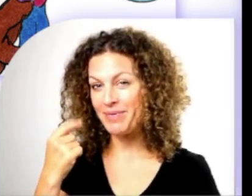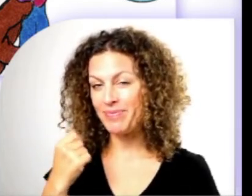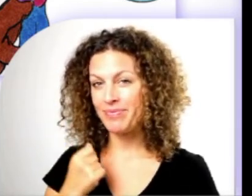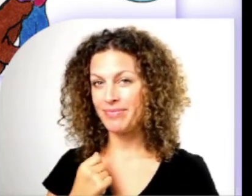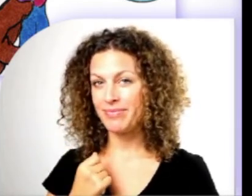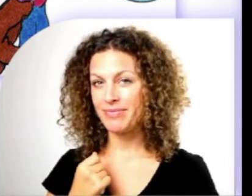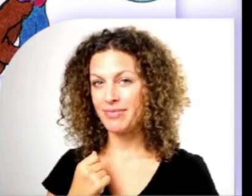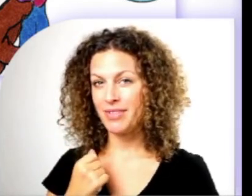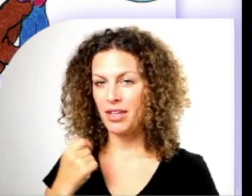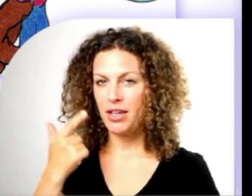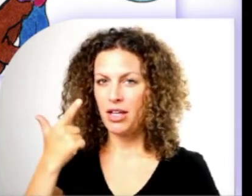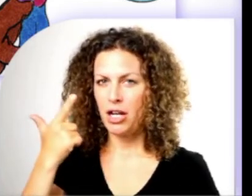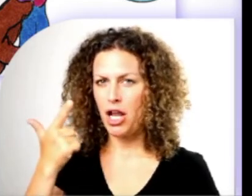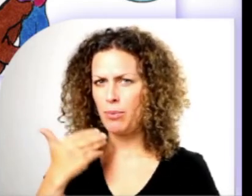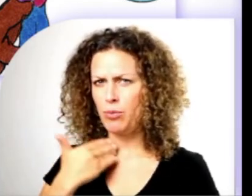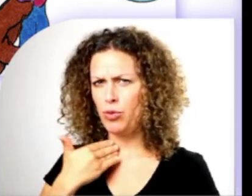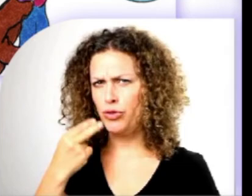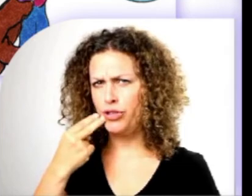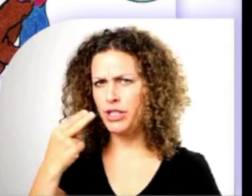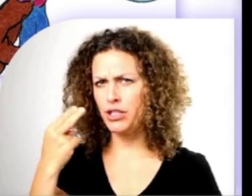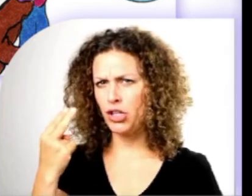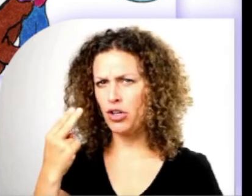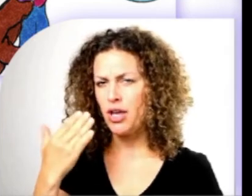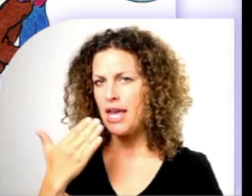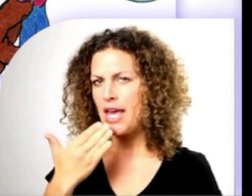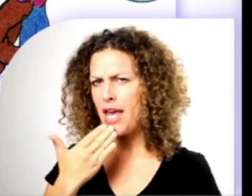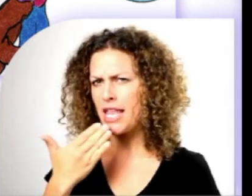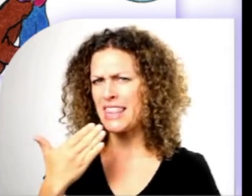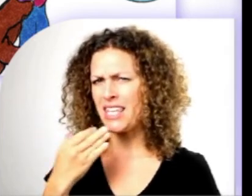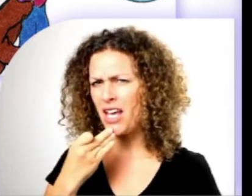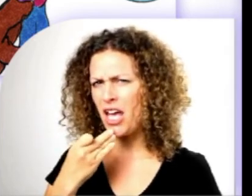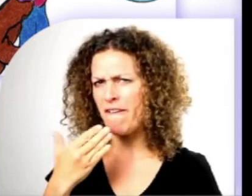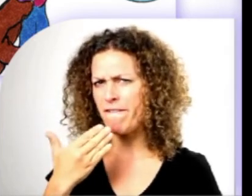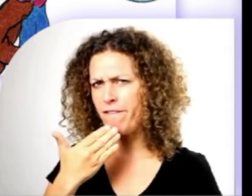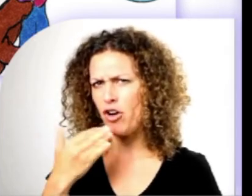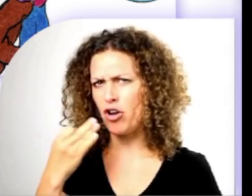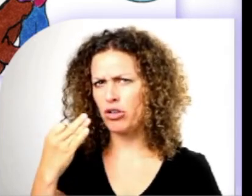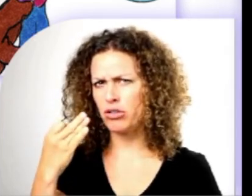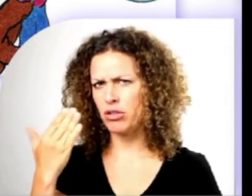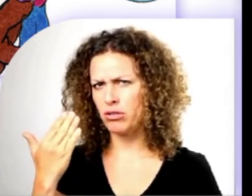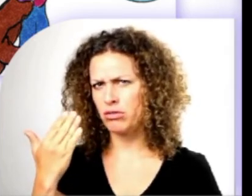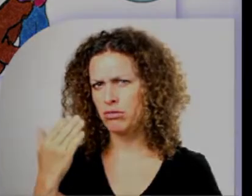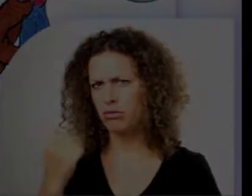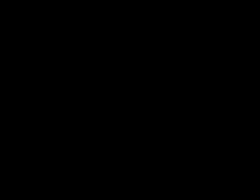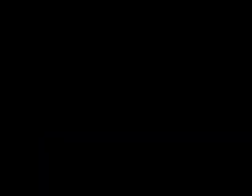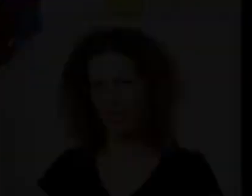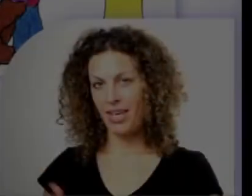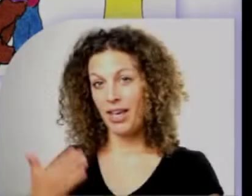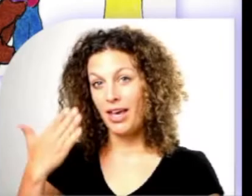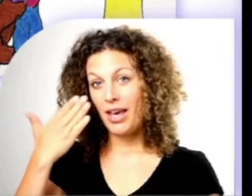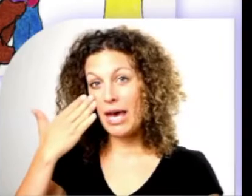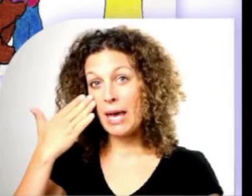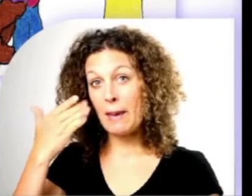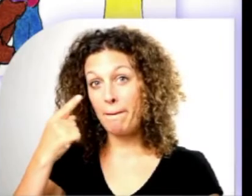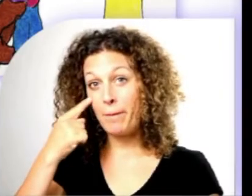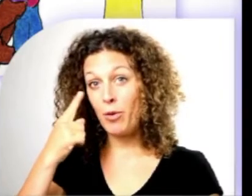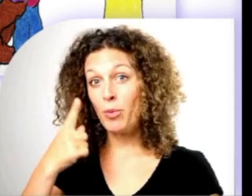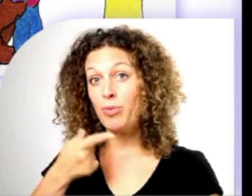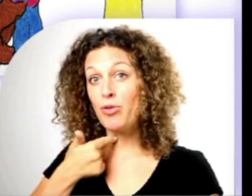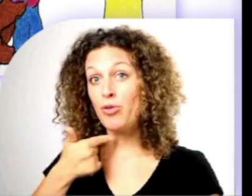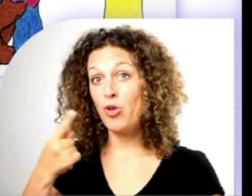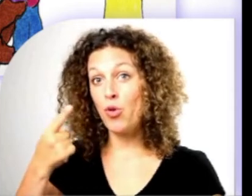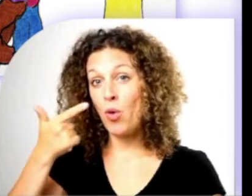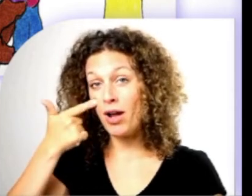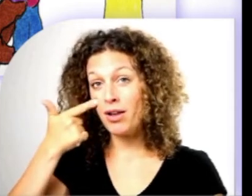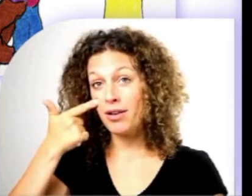La musique est très forte. Un peu